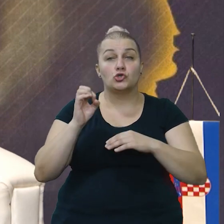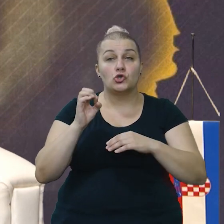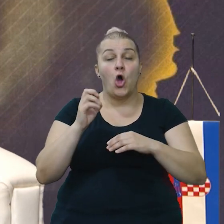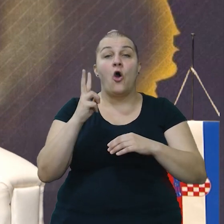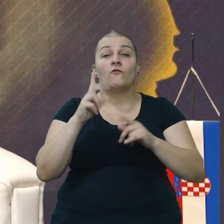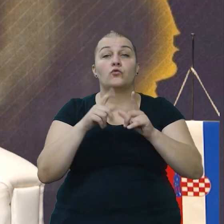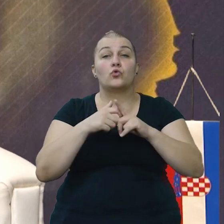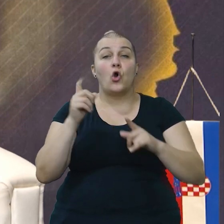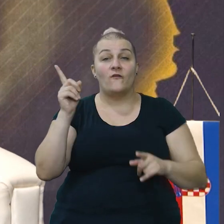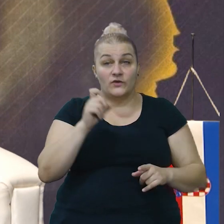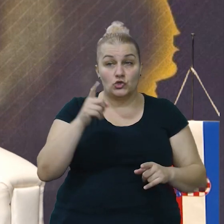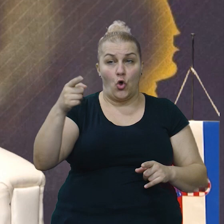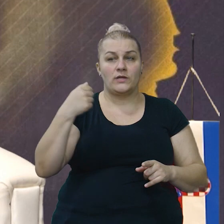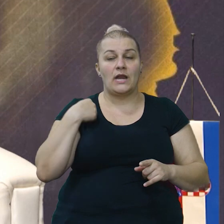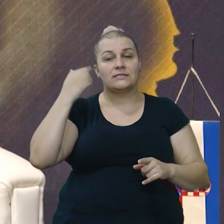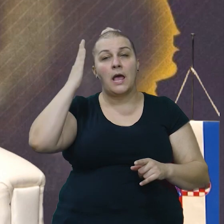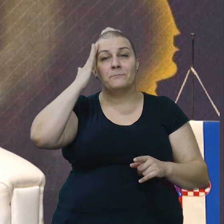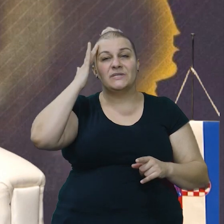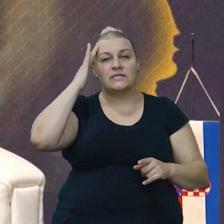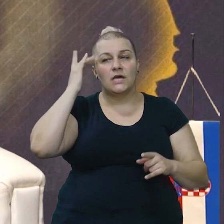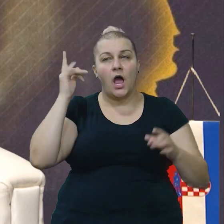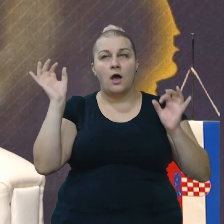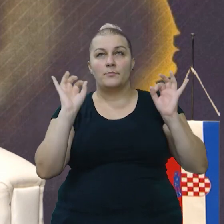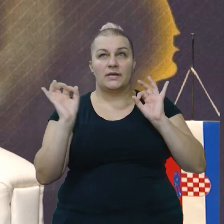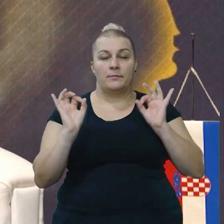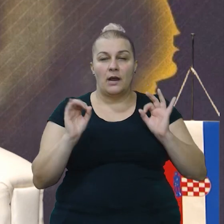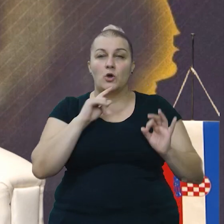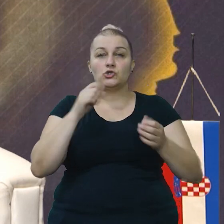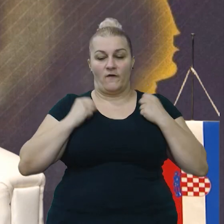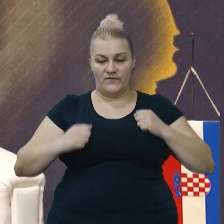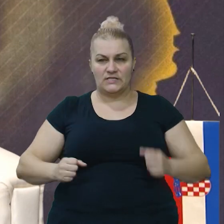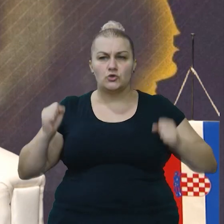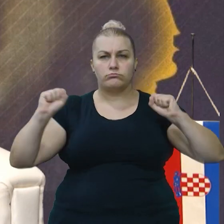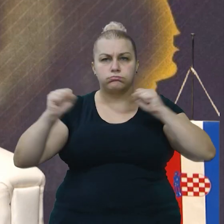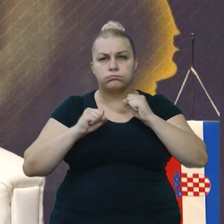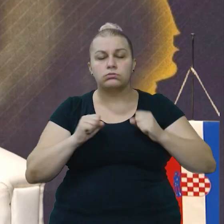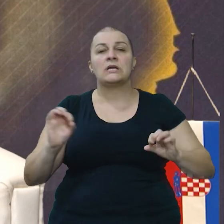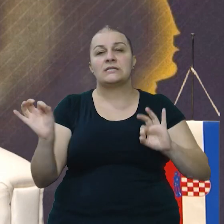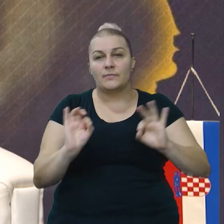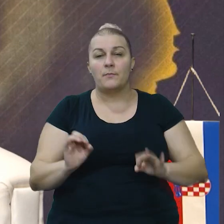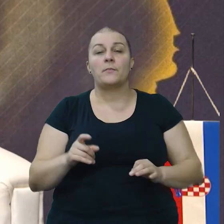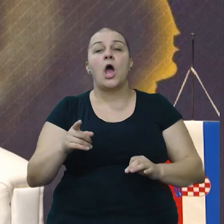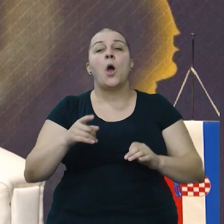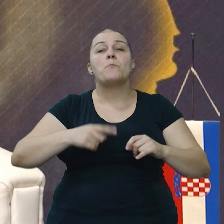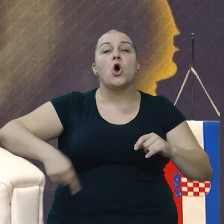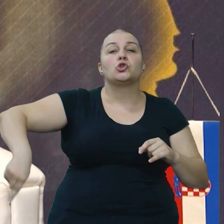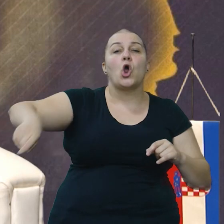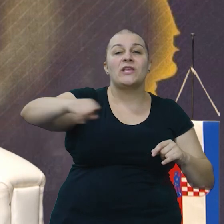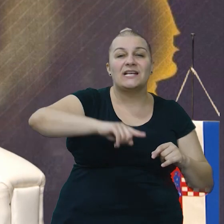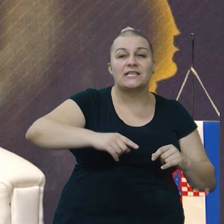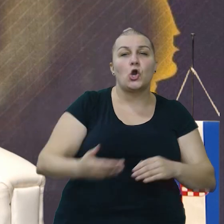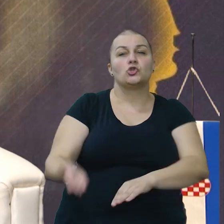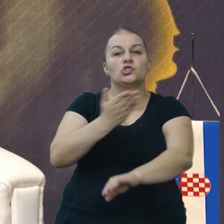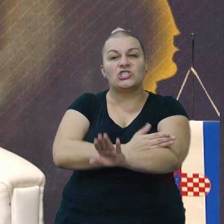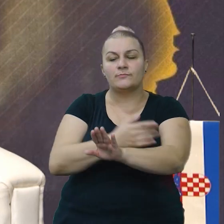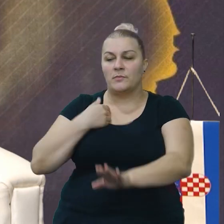pripremao, pripremao psihički i fizički. Pješačili smo po Modrovom jezeru, u čizbama, okolo je pjesak,